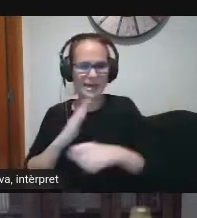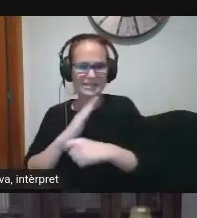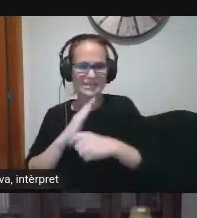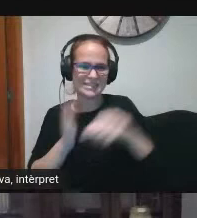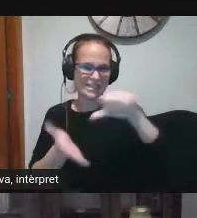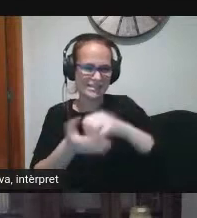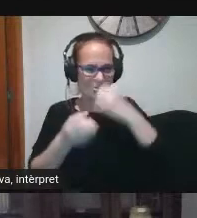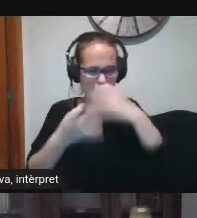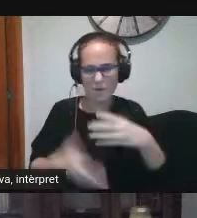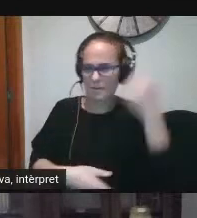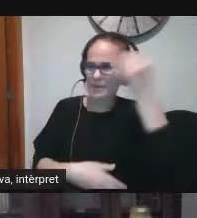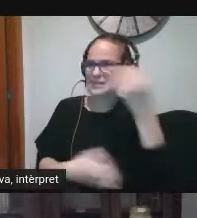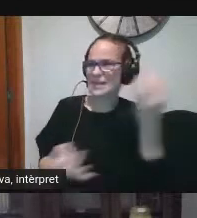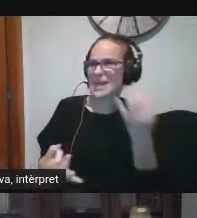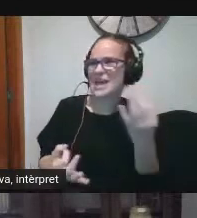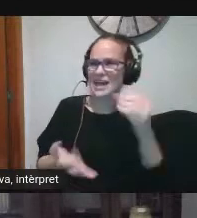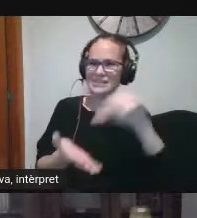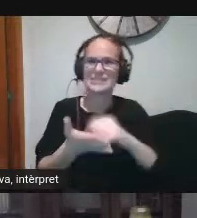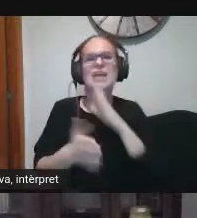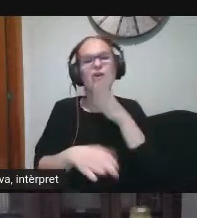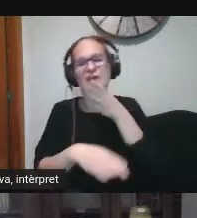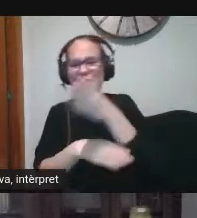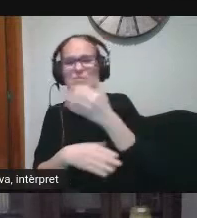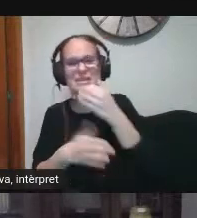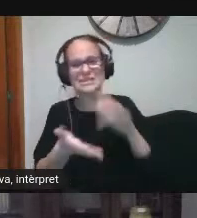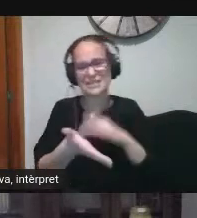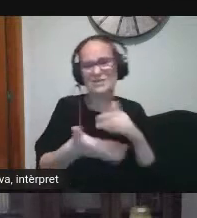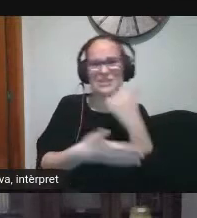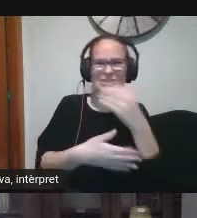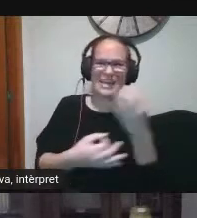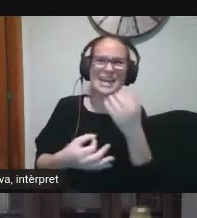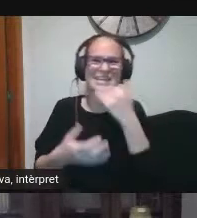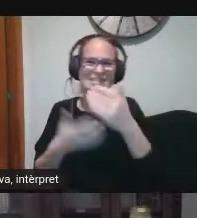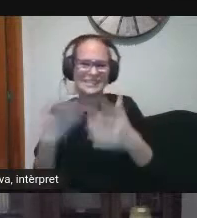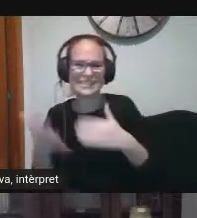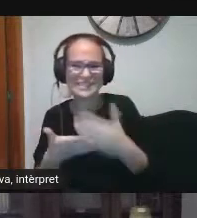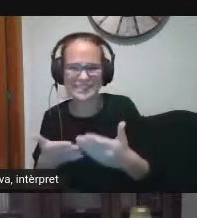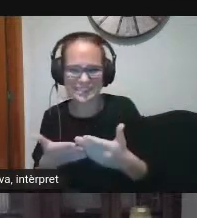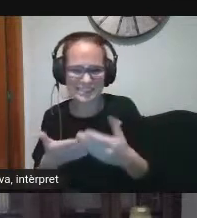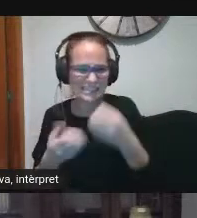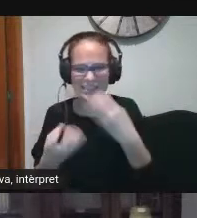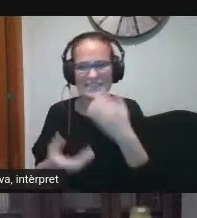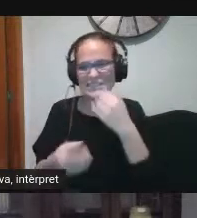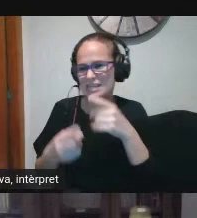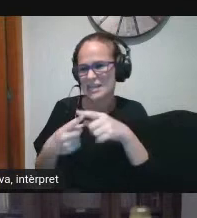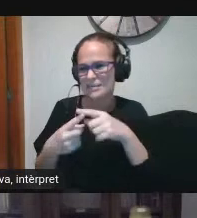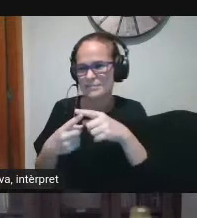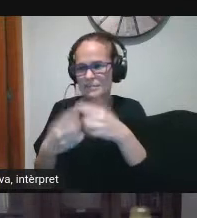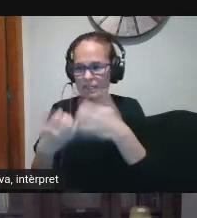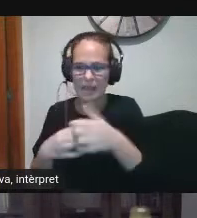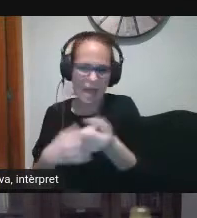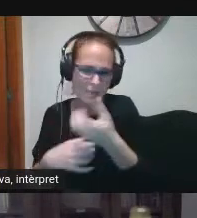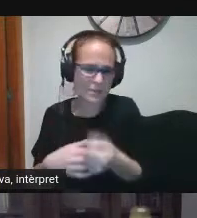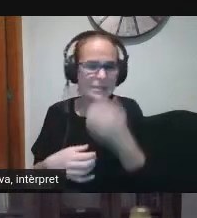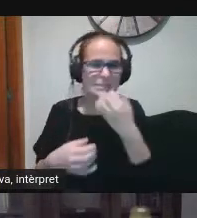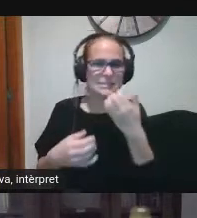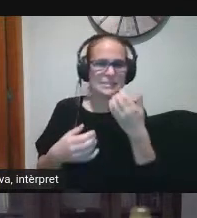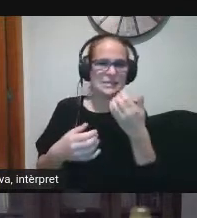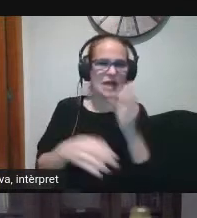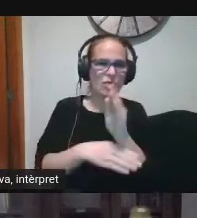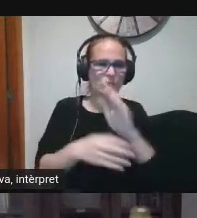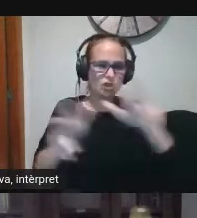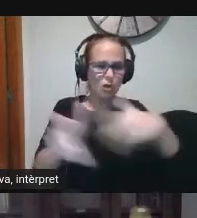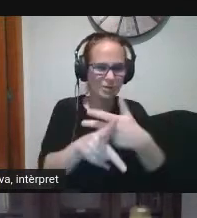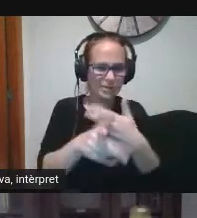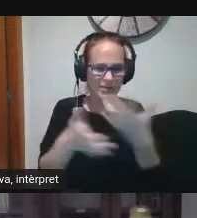molt bé pensar no sé què cap on anem al centre que sigui tablets que sigui no sé què que sigui que sigui educació híbrida però el no volem